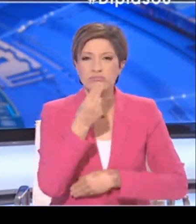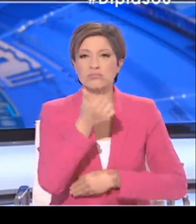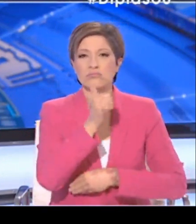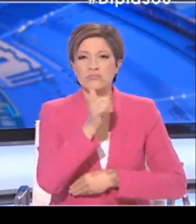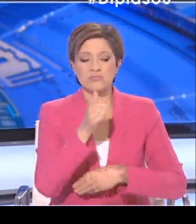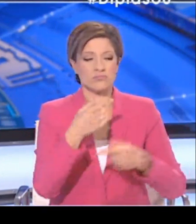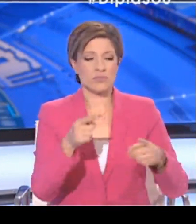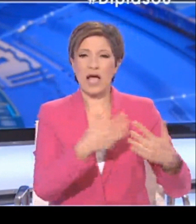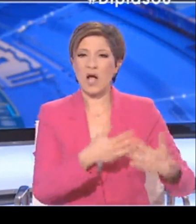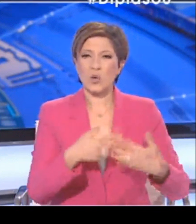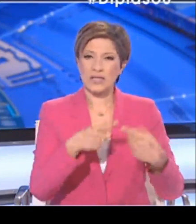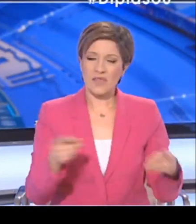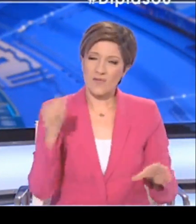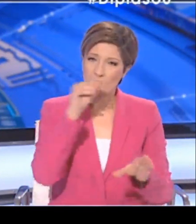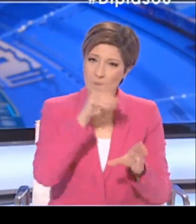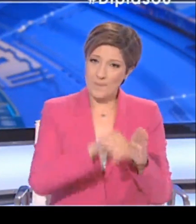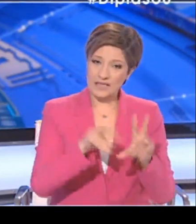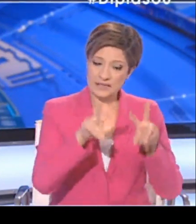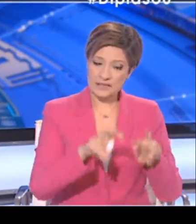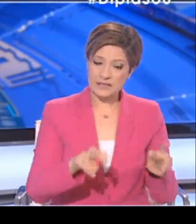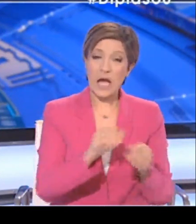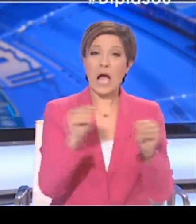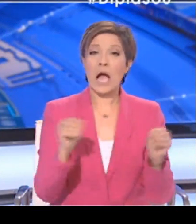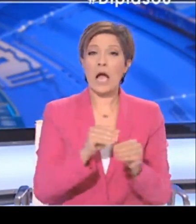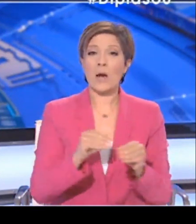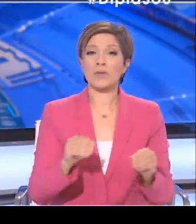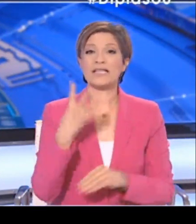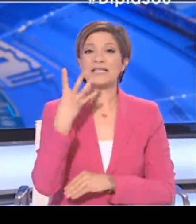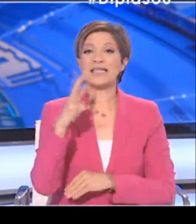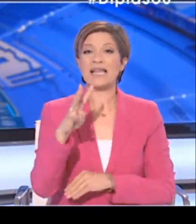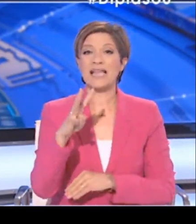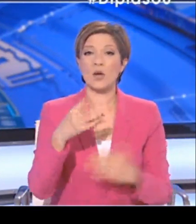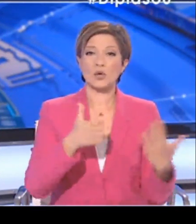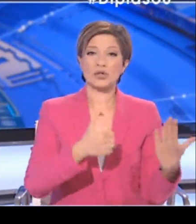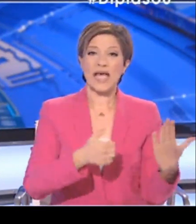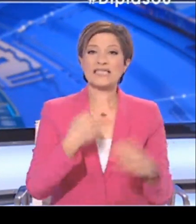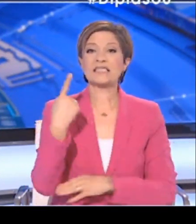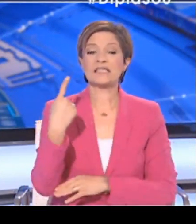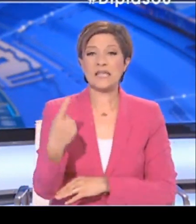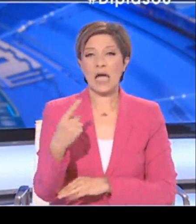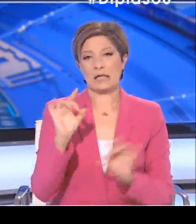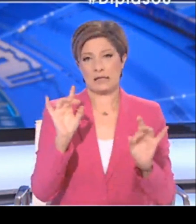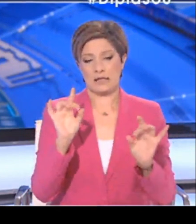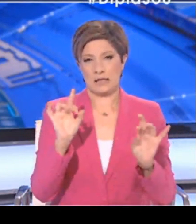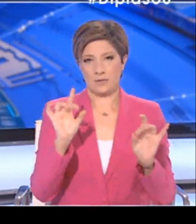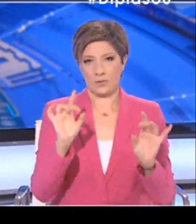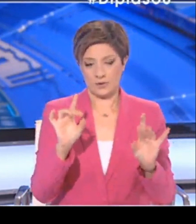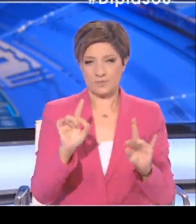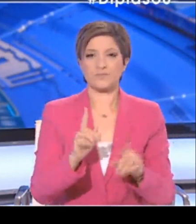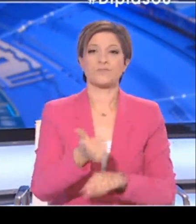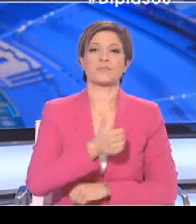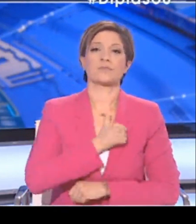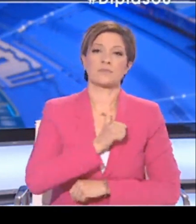εργοτάξια, είχαμε αποτελέσματα για 461 εργαστηριακές εξετάσεις. Από